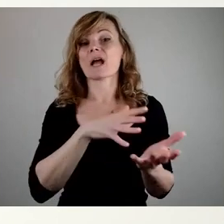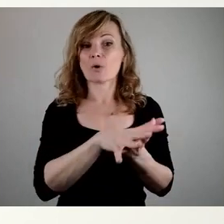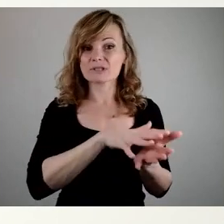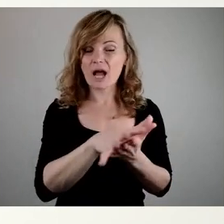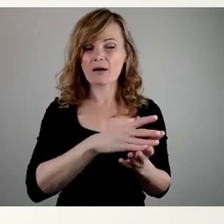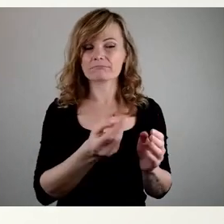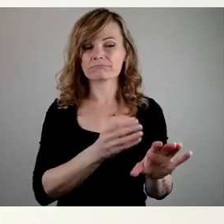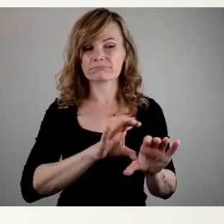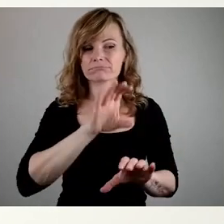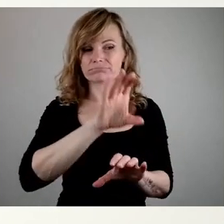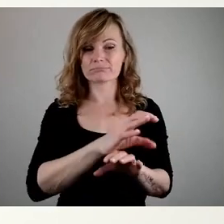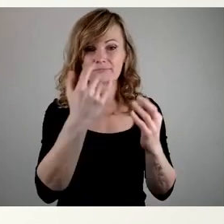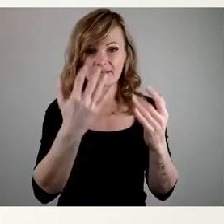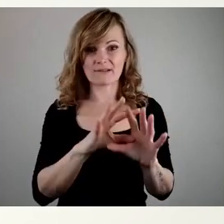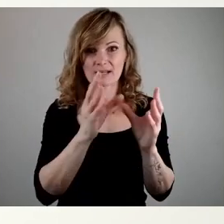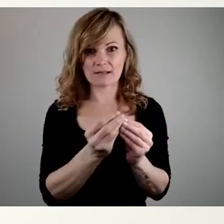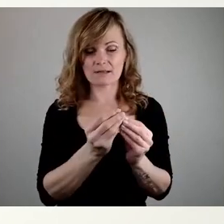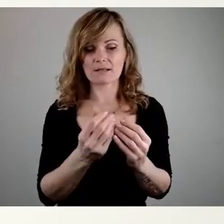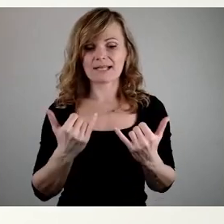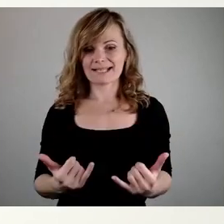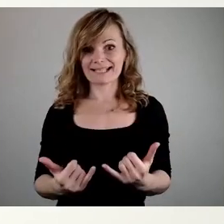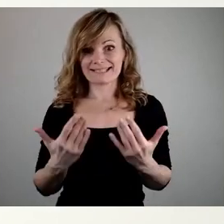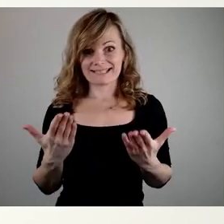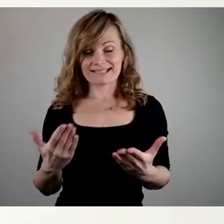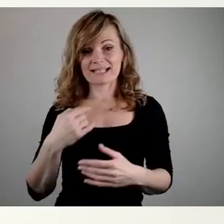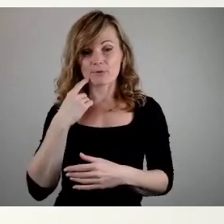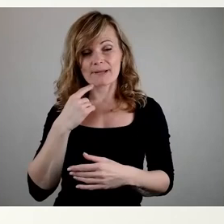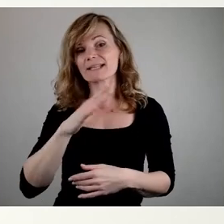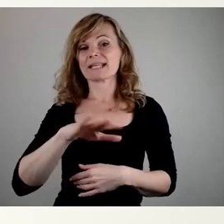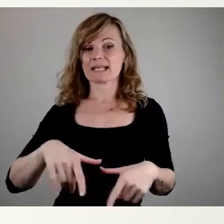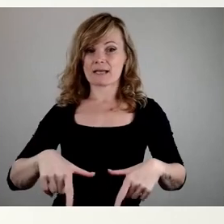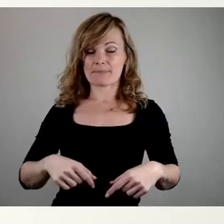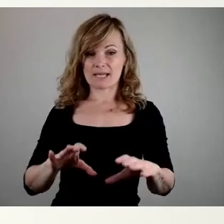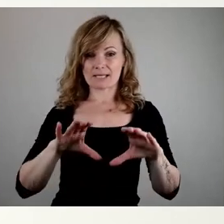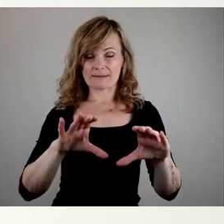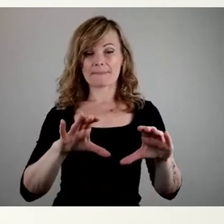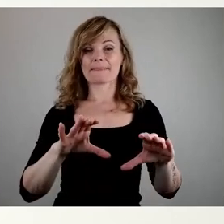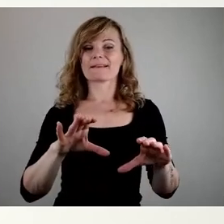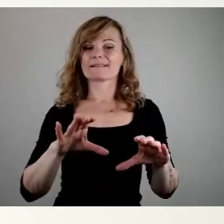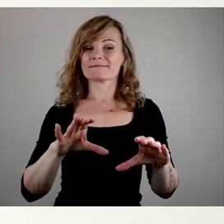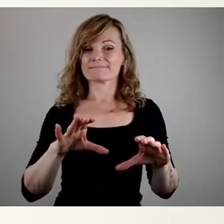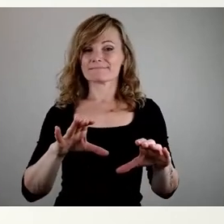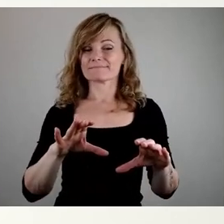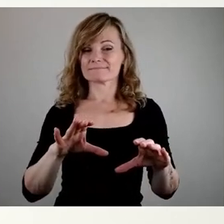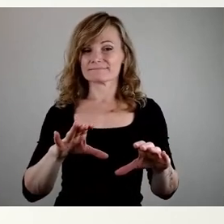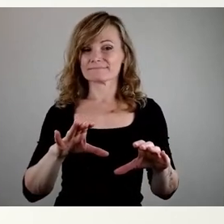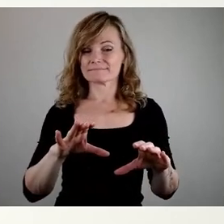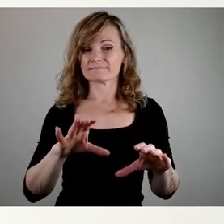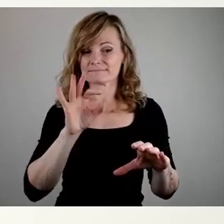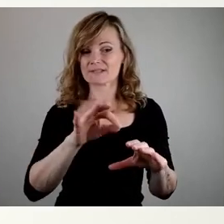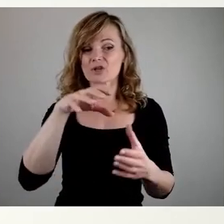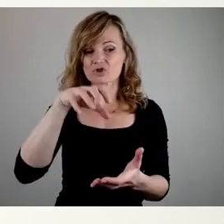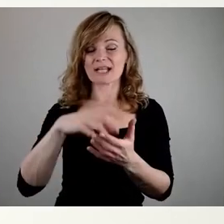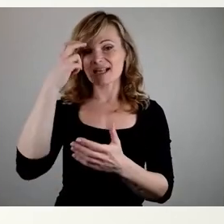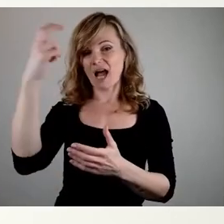derzeit so, dass wir wirklich wegweisende Entscheidungen mit dem Stadtrat, auch